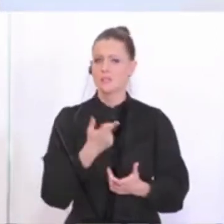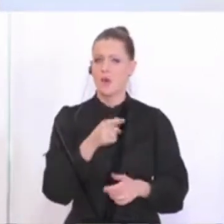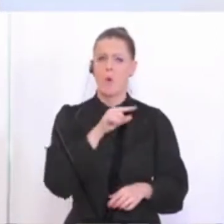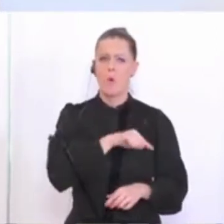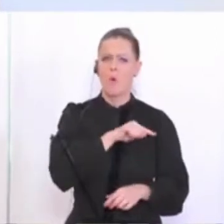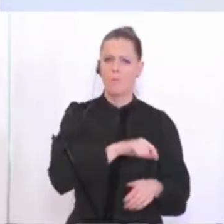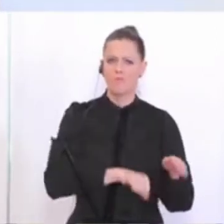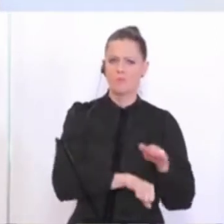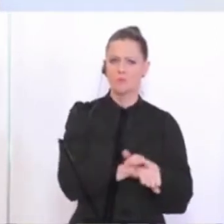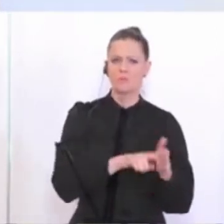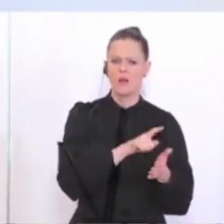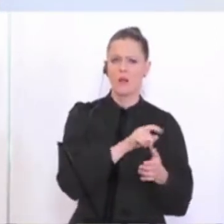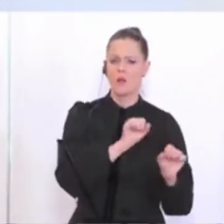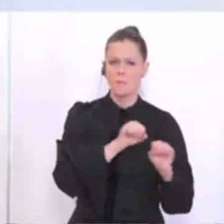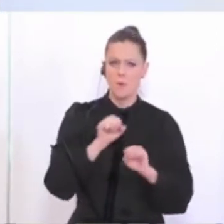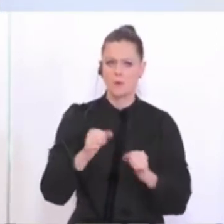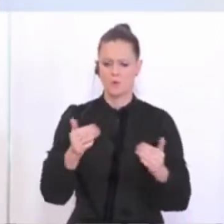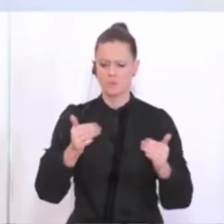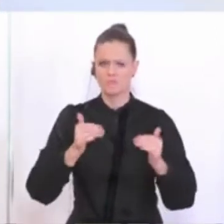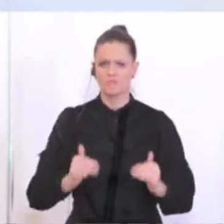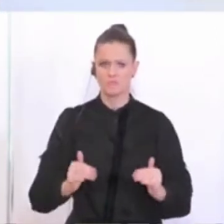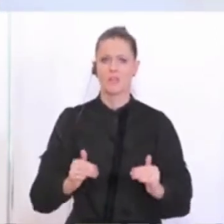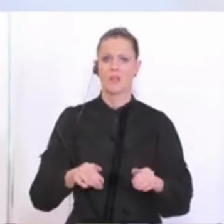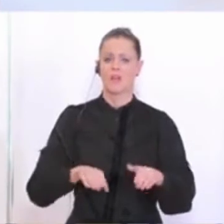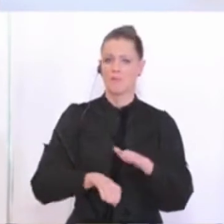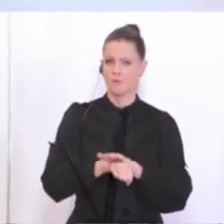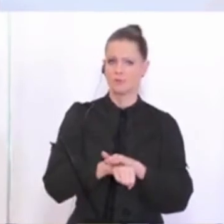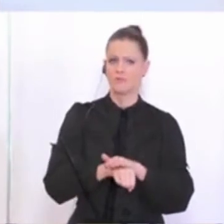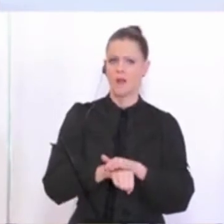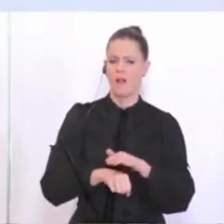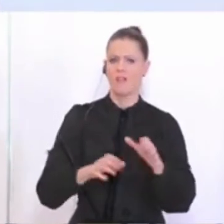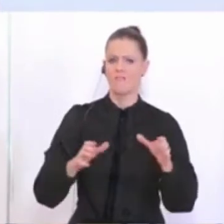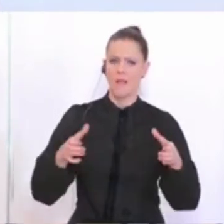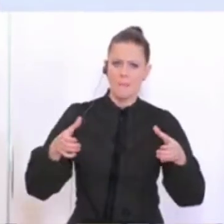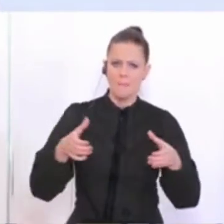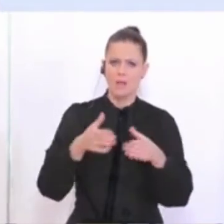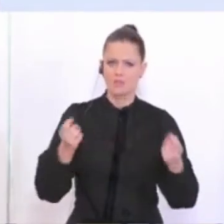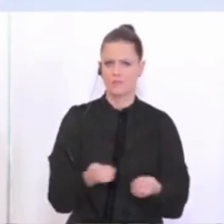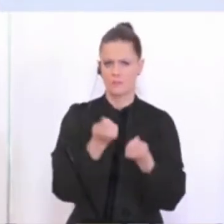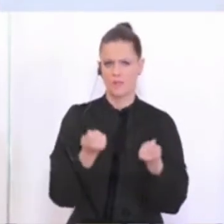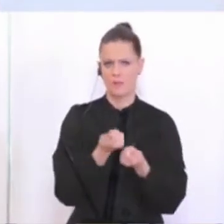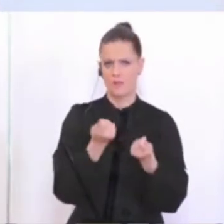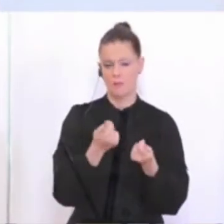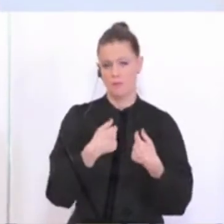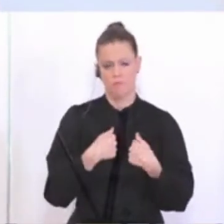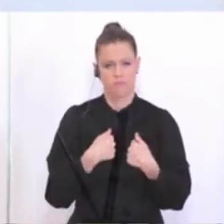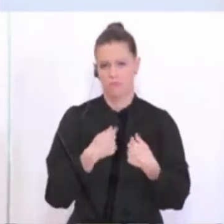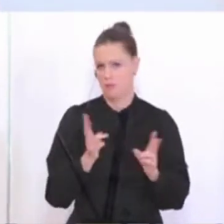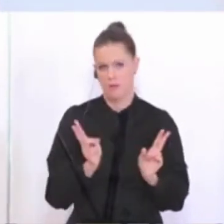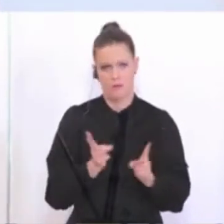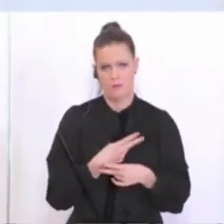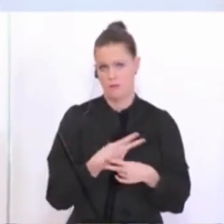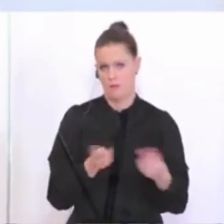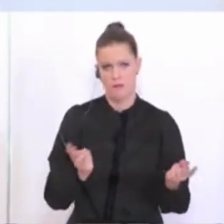Hobbyfußball möglich ist oder unterklassiger Fußball im Mannschaftsbetrieb, das kann ich noch nicht